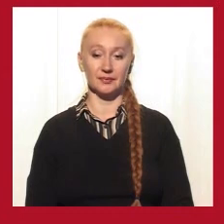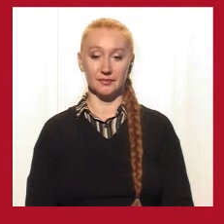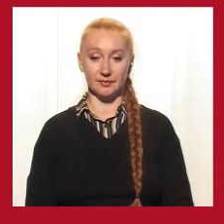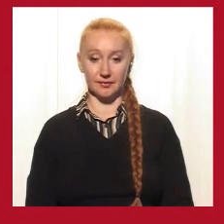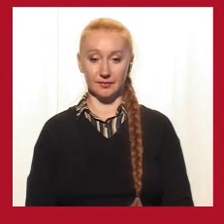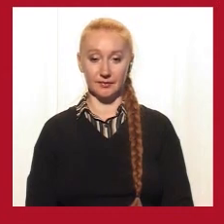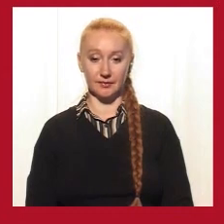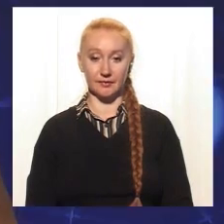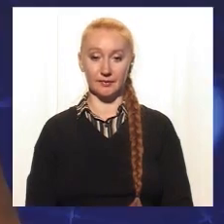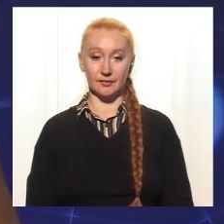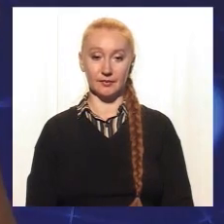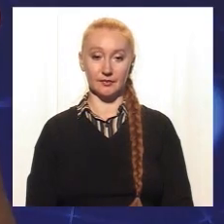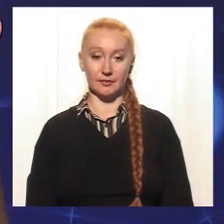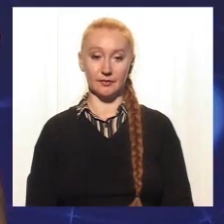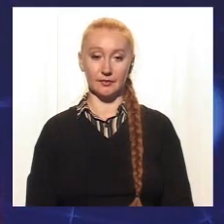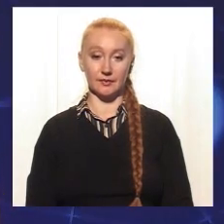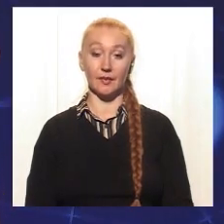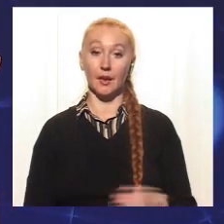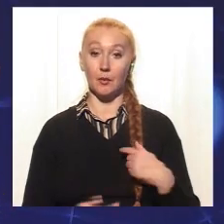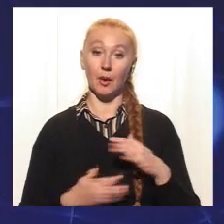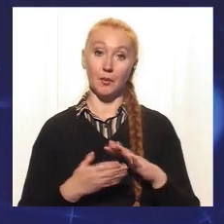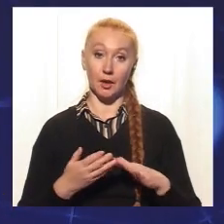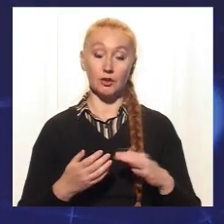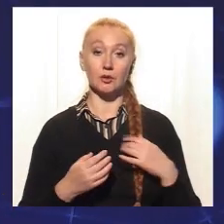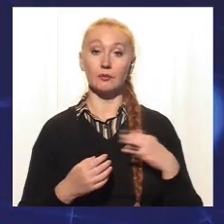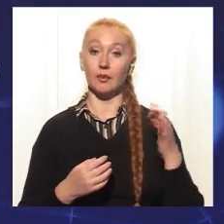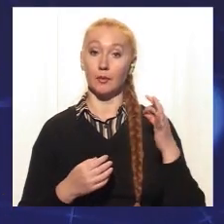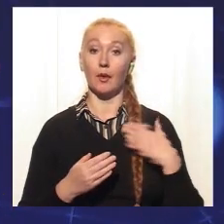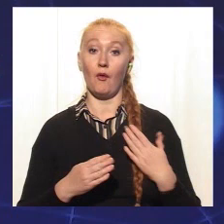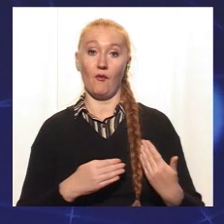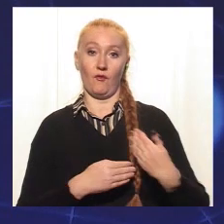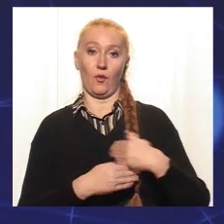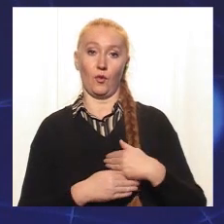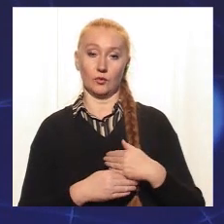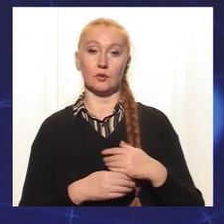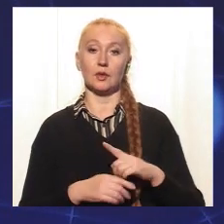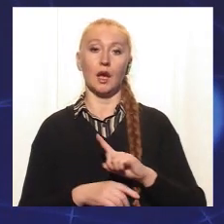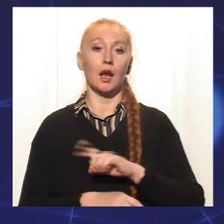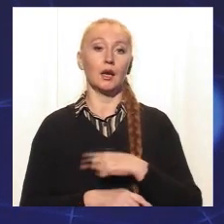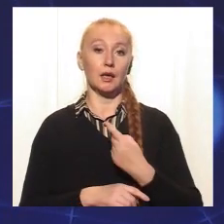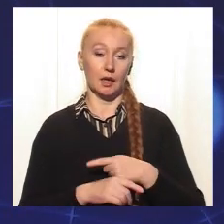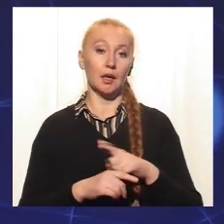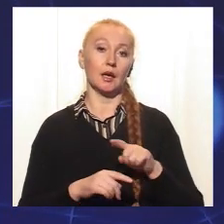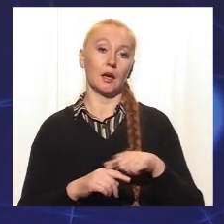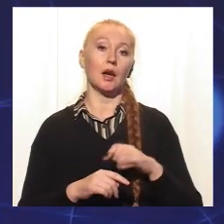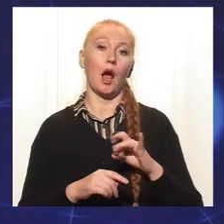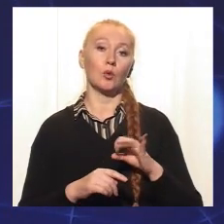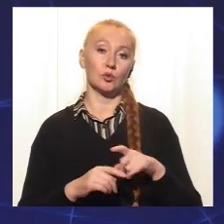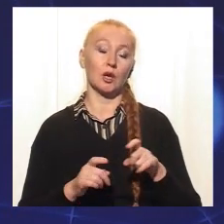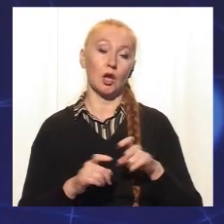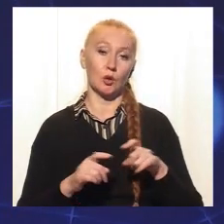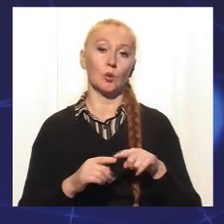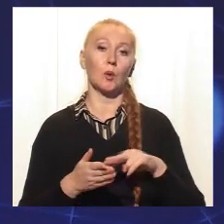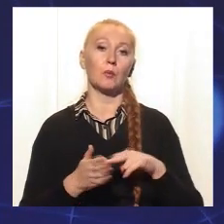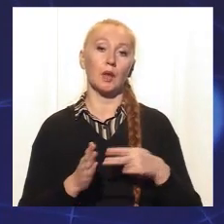Так, дякую. Ну, а ми продовжимо, я нагадаю, сьогодні в гостях у студії лікарка Акушер-гінеколог Центру планування сім'ї